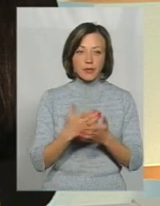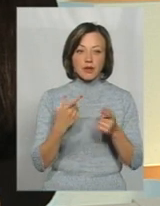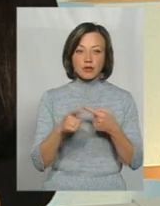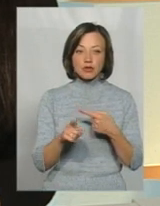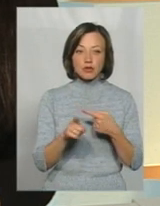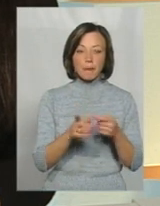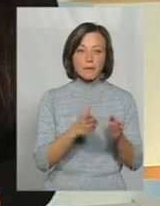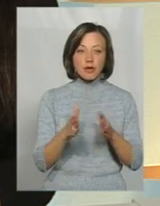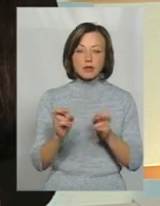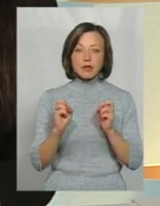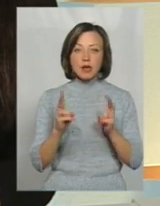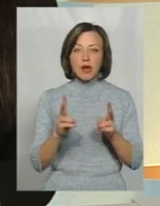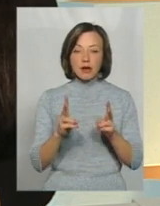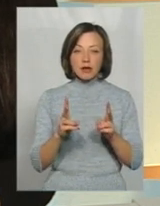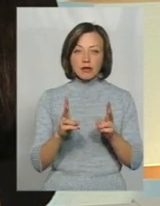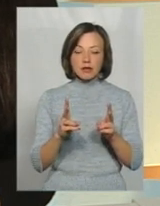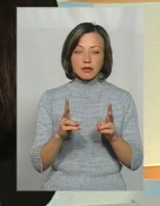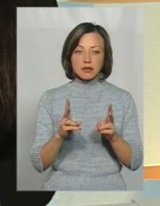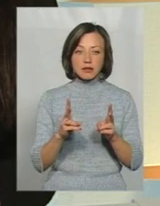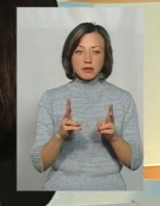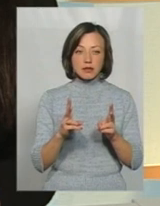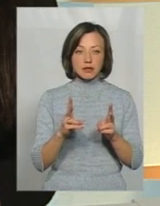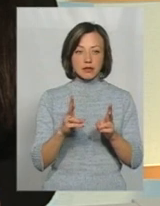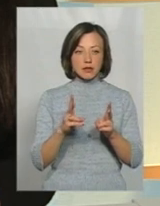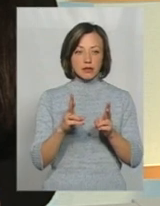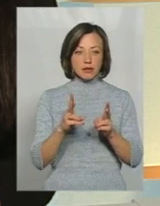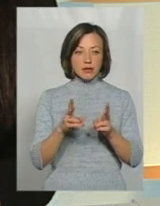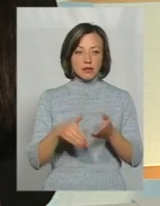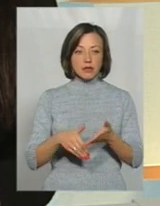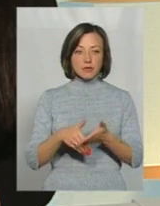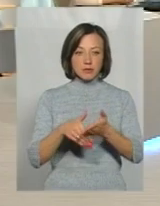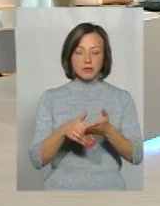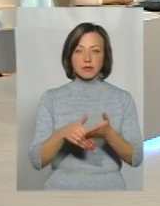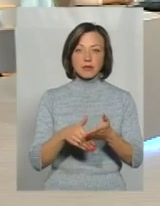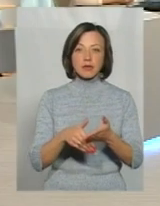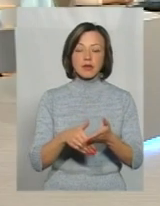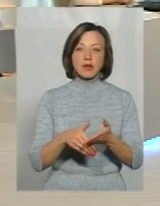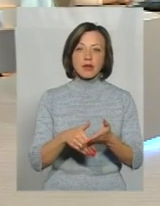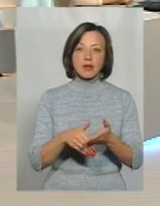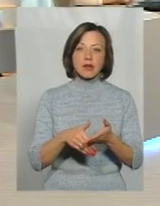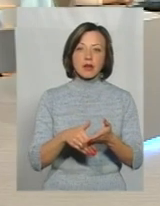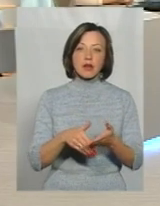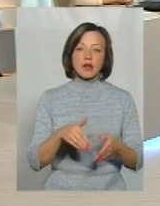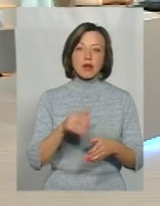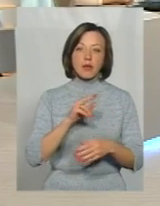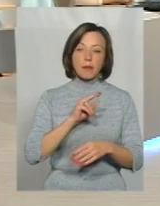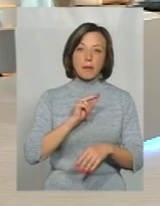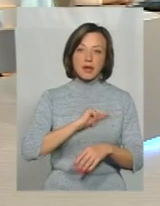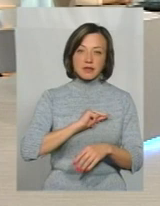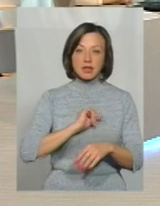механізми, як реалізовувати саме стимуляцію лікарів і персоналу, які заключили декларації.